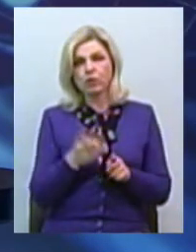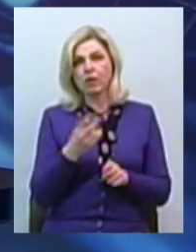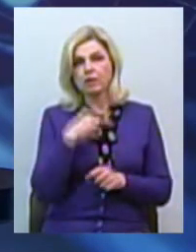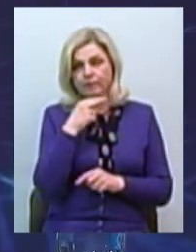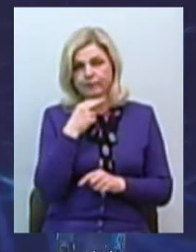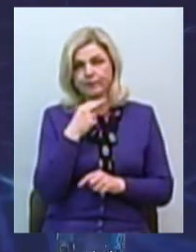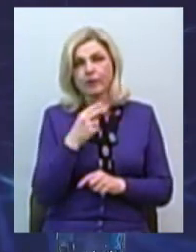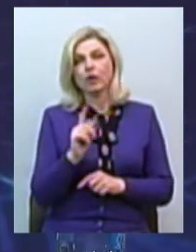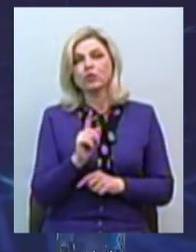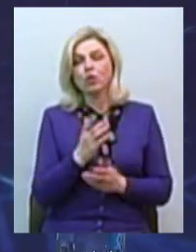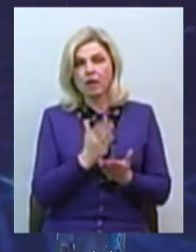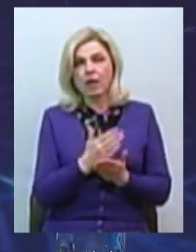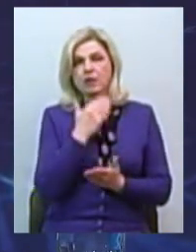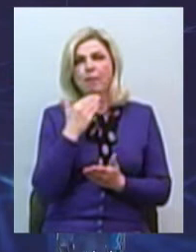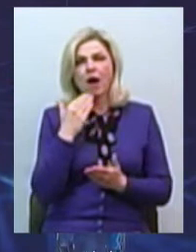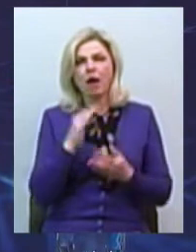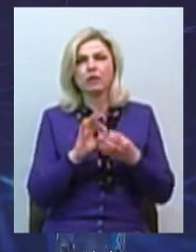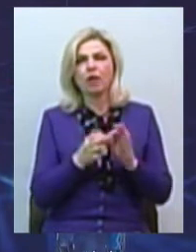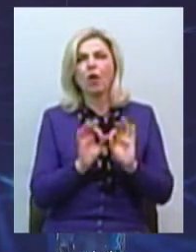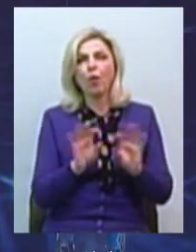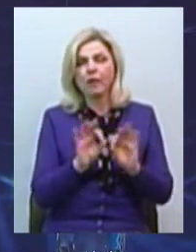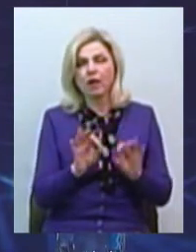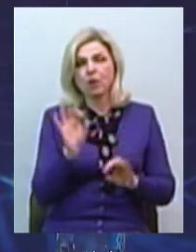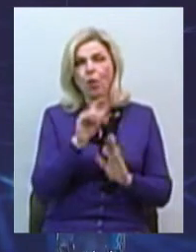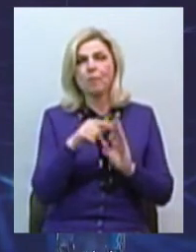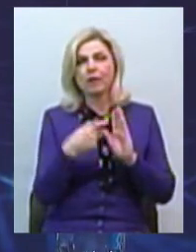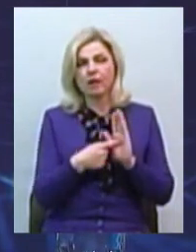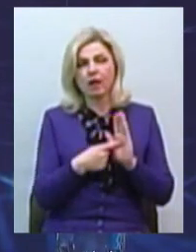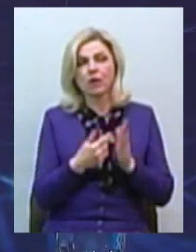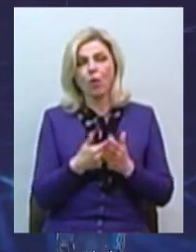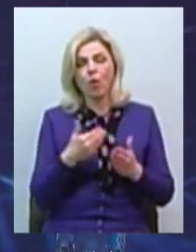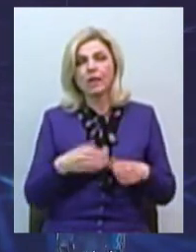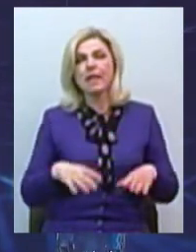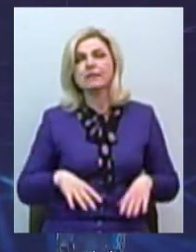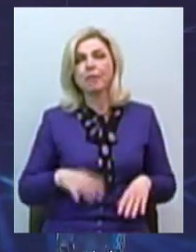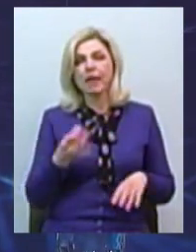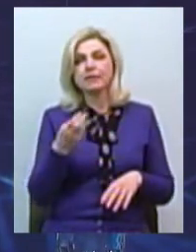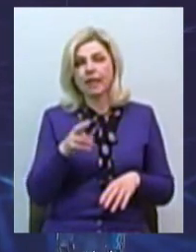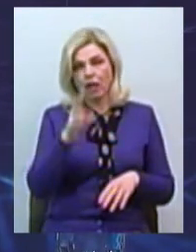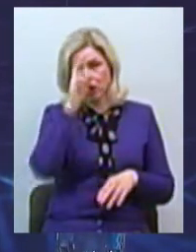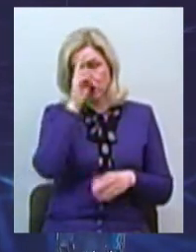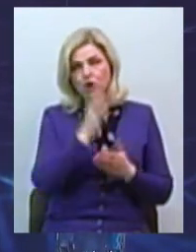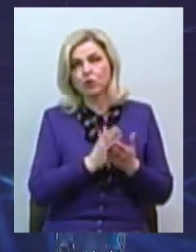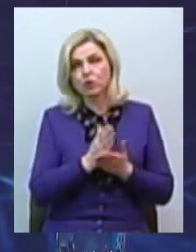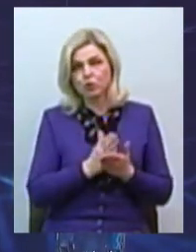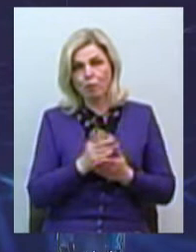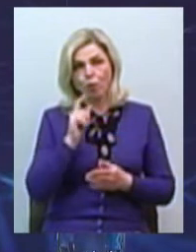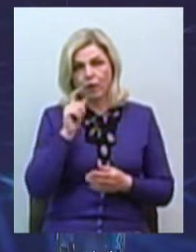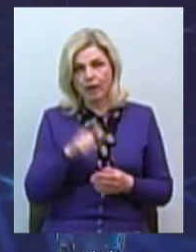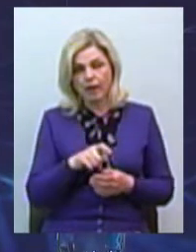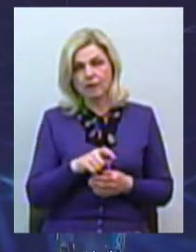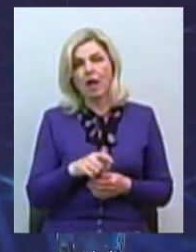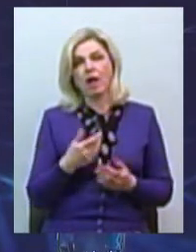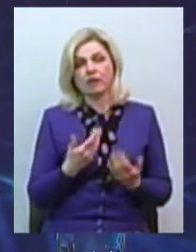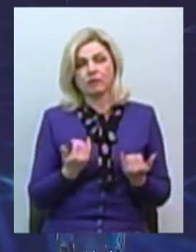ми маємо багато роз'яснень щодо цього питання і від інспекції Державної служби України з питань праці. Так,